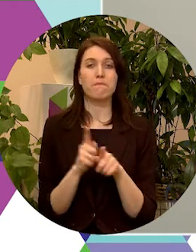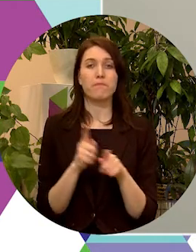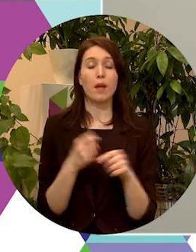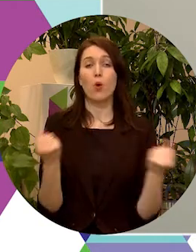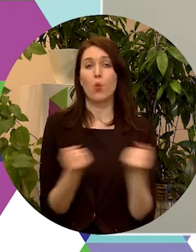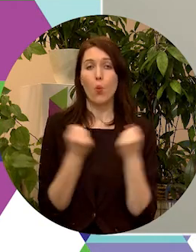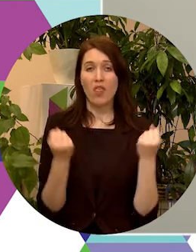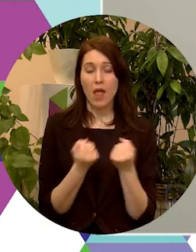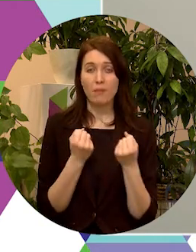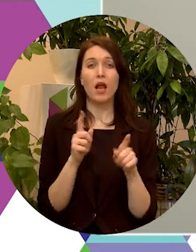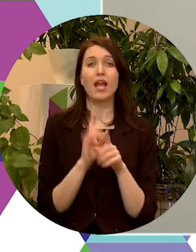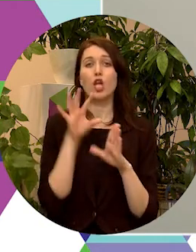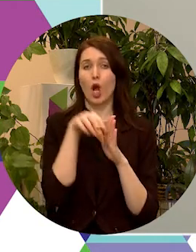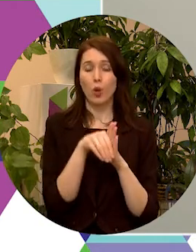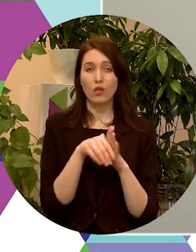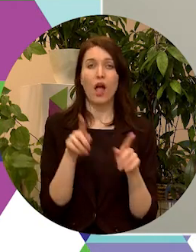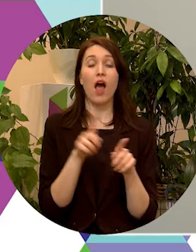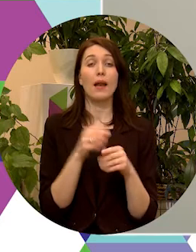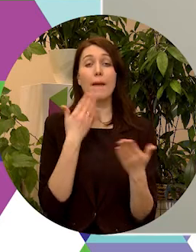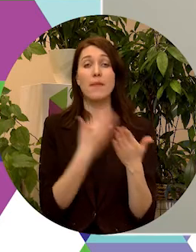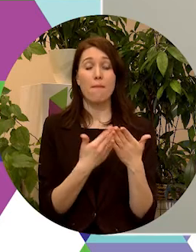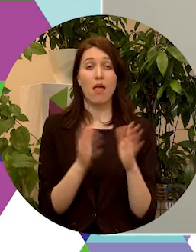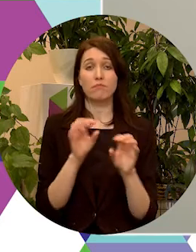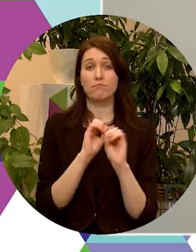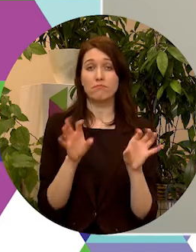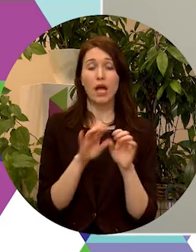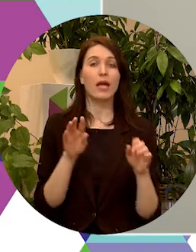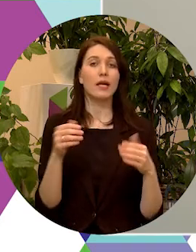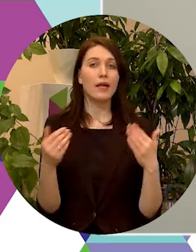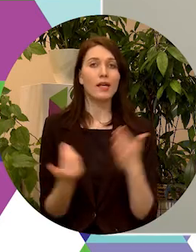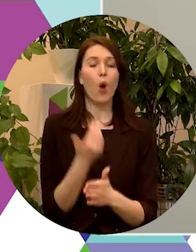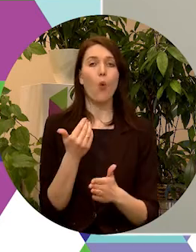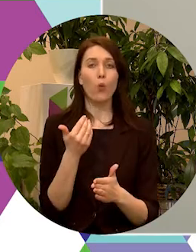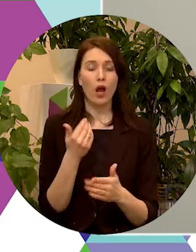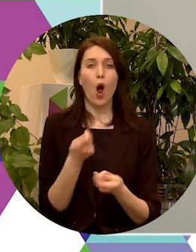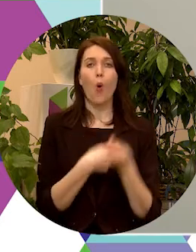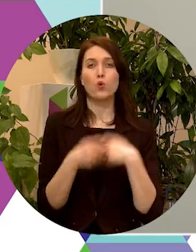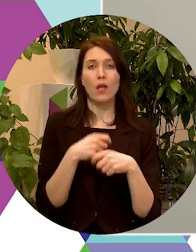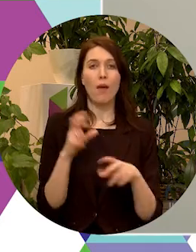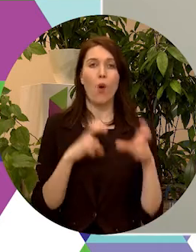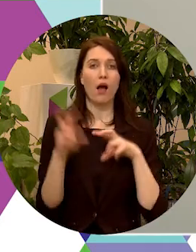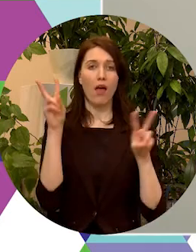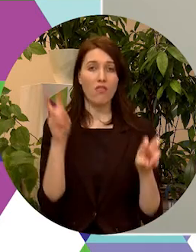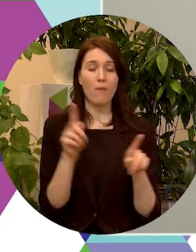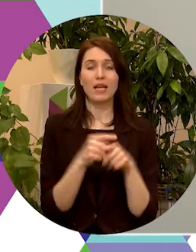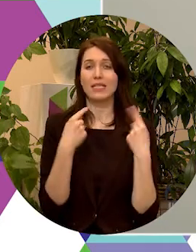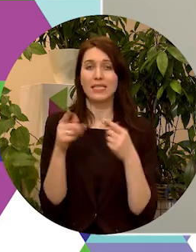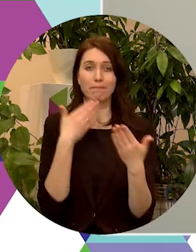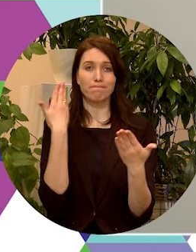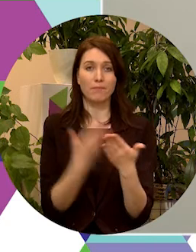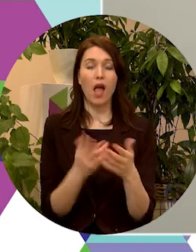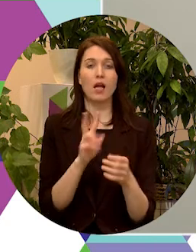nodarbinātība un iekļautība un te, kā piemēra, varētu minēt jaunotu uzņēmēju, akadēmiju un cits iniciatīvas, kas piedāvās